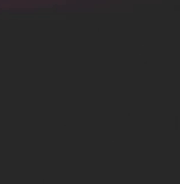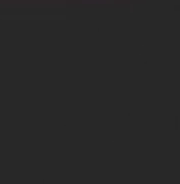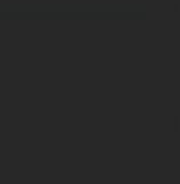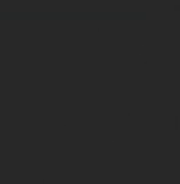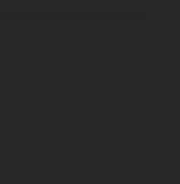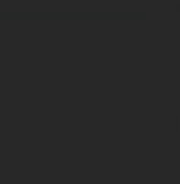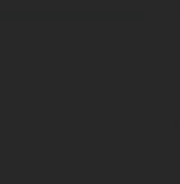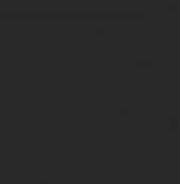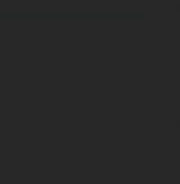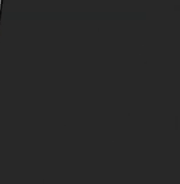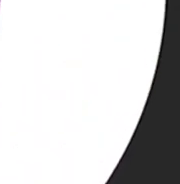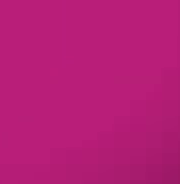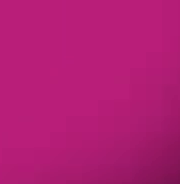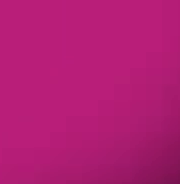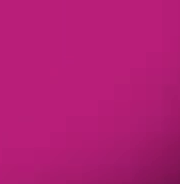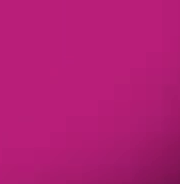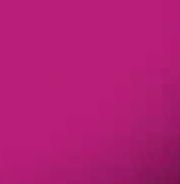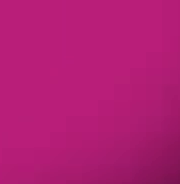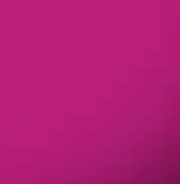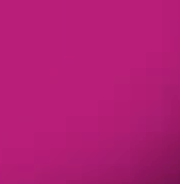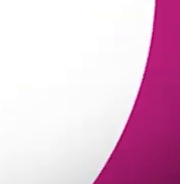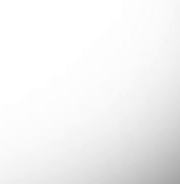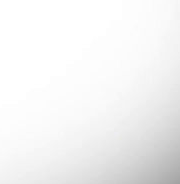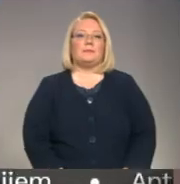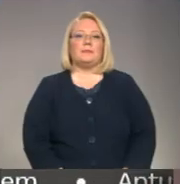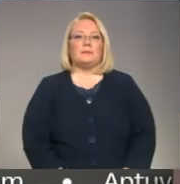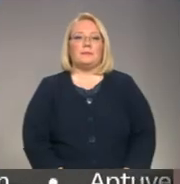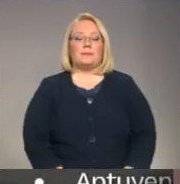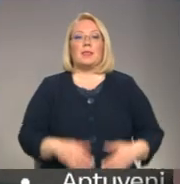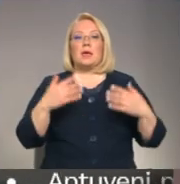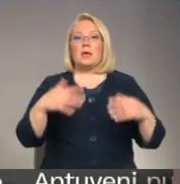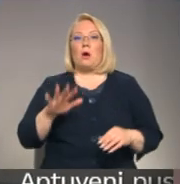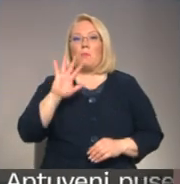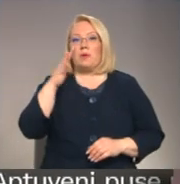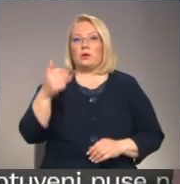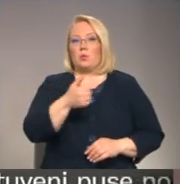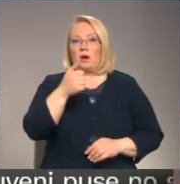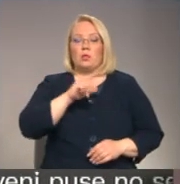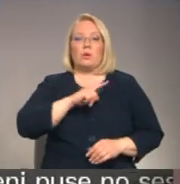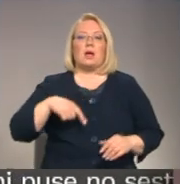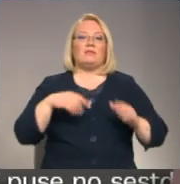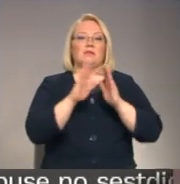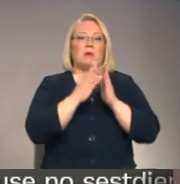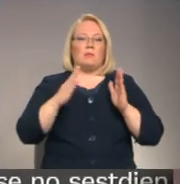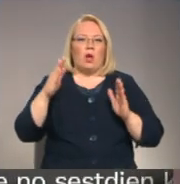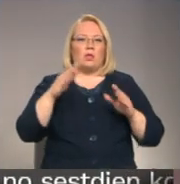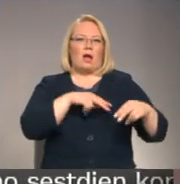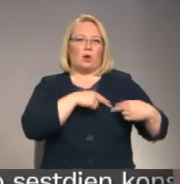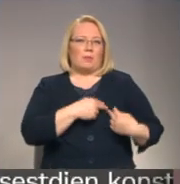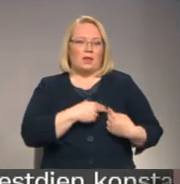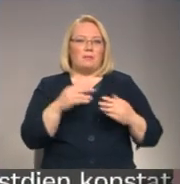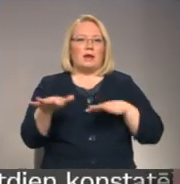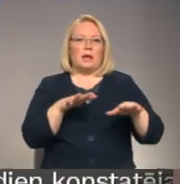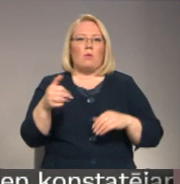Re, visi ēters ir te! Bet jau piekto gadu Latvijas bibliotekāru biedrība rīko